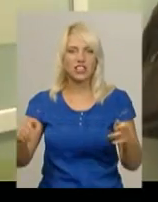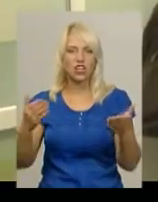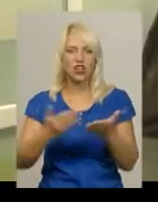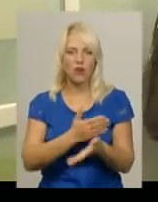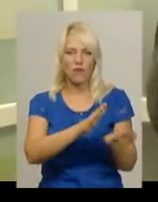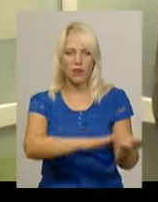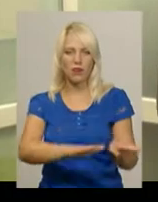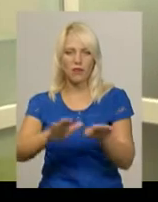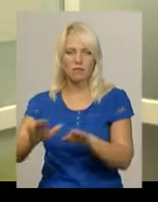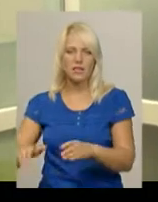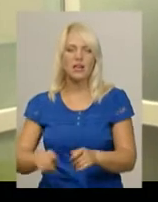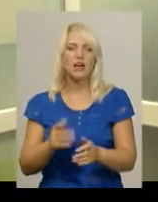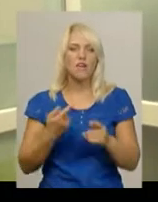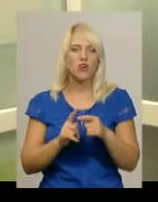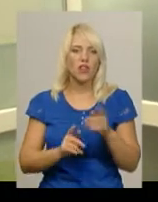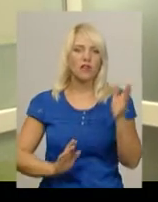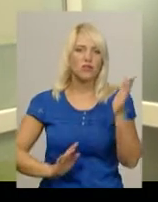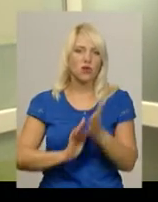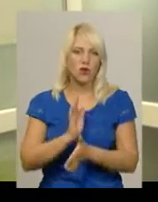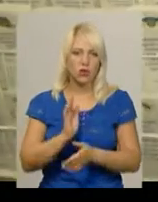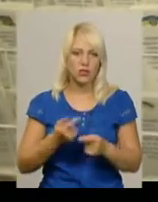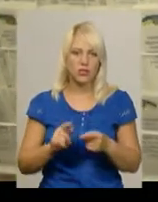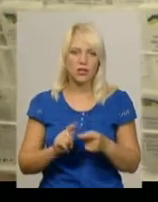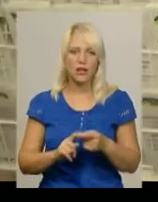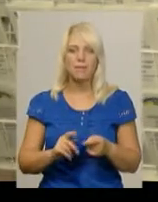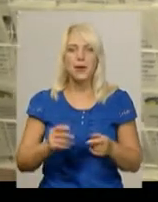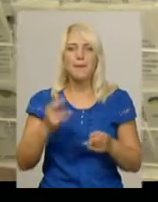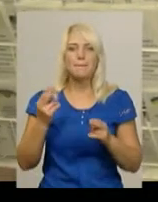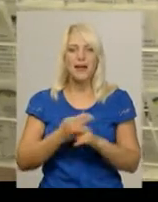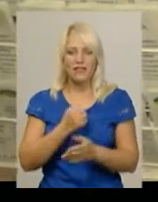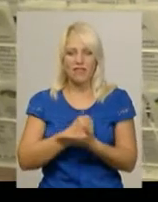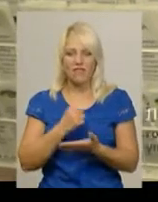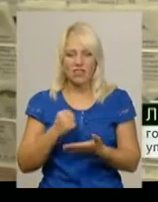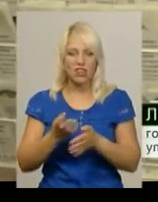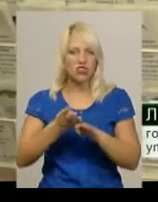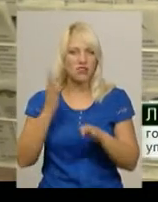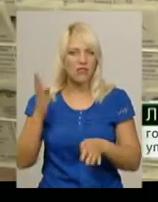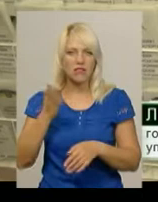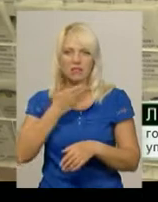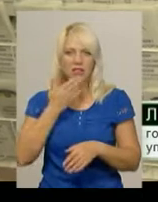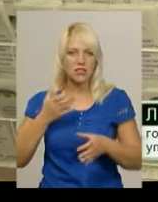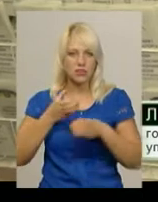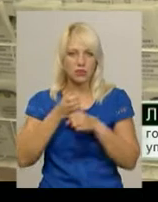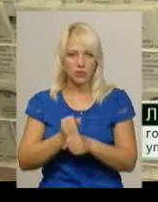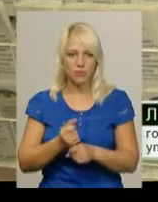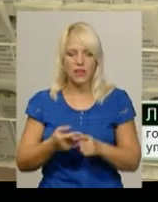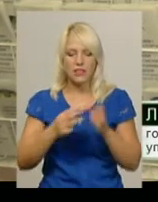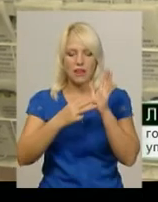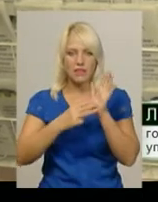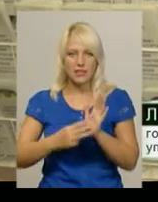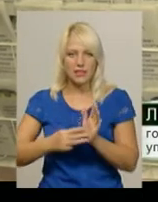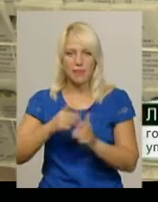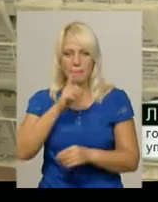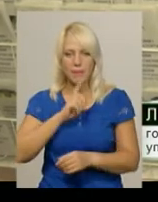Черги в усі територіальні центри області від початку оголошення без візу не зменшуються. За вісім місяців роботи міграційною службою було